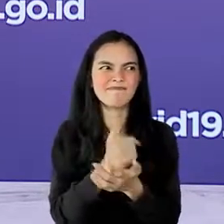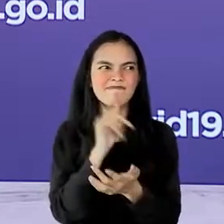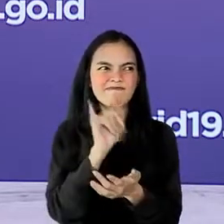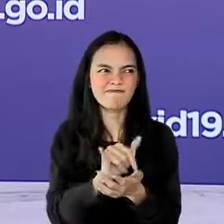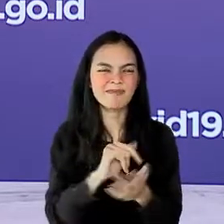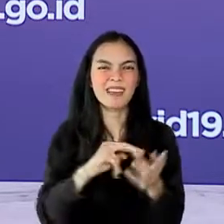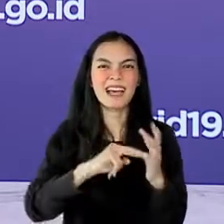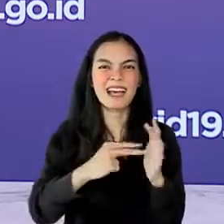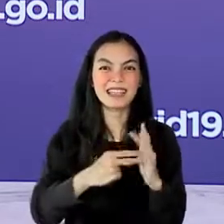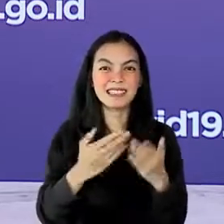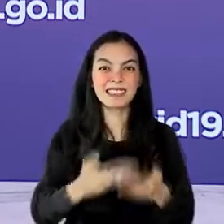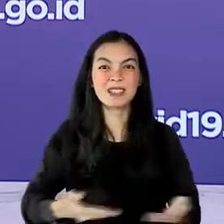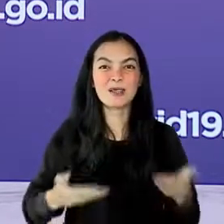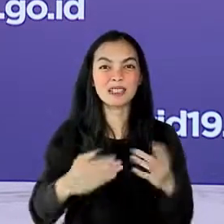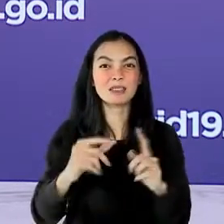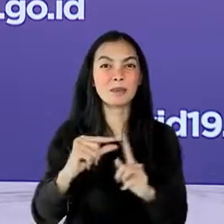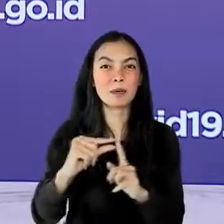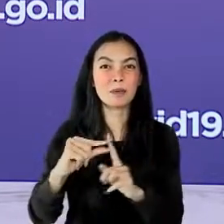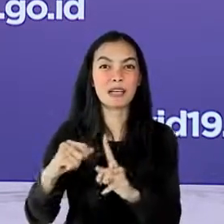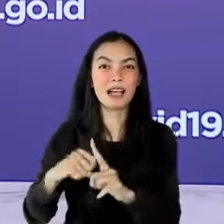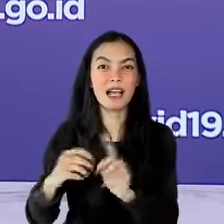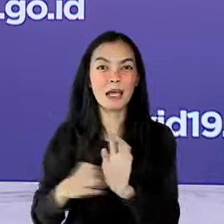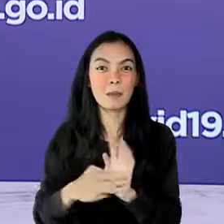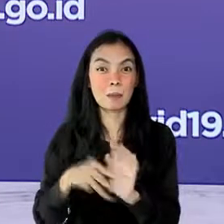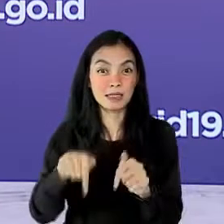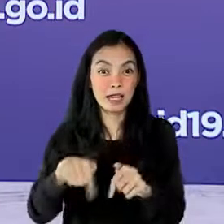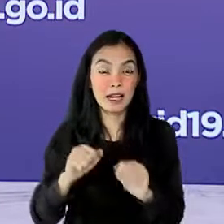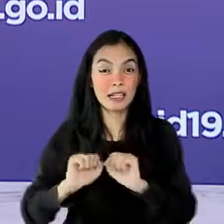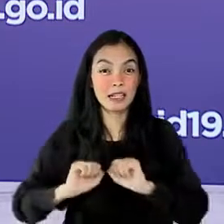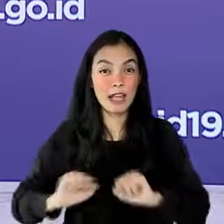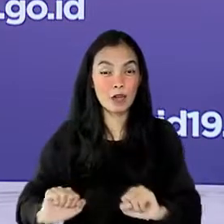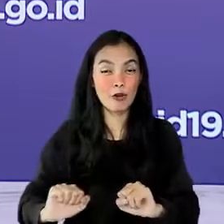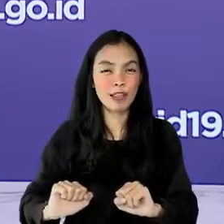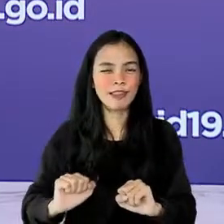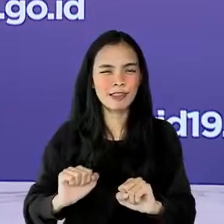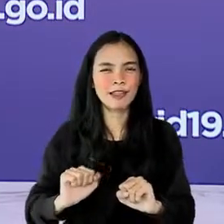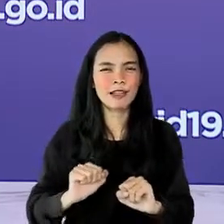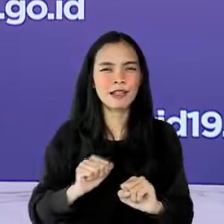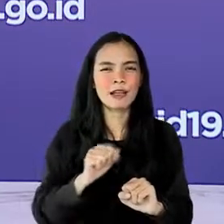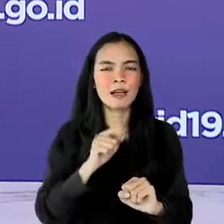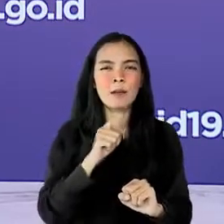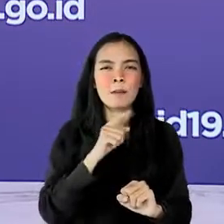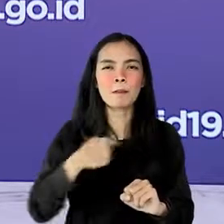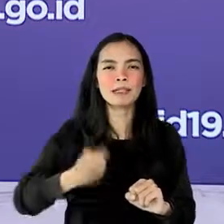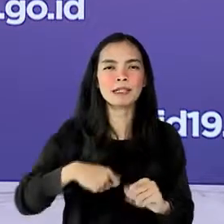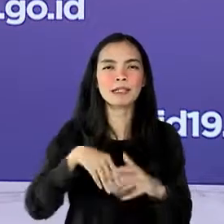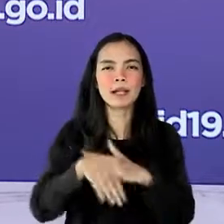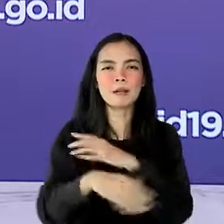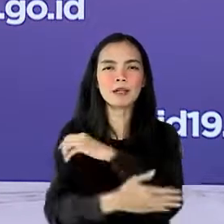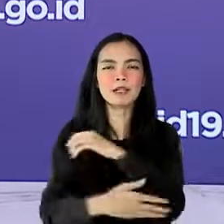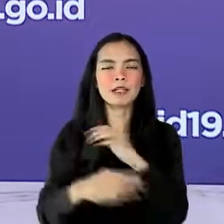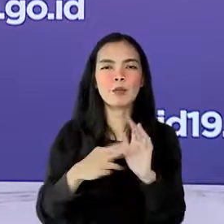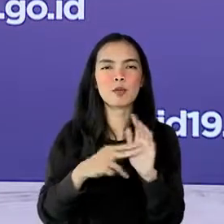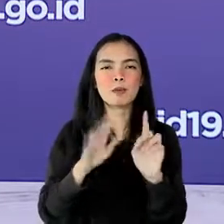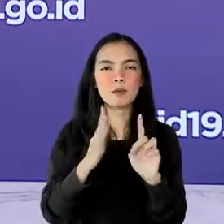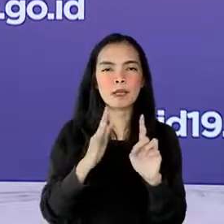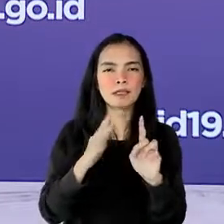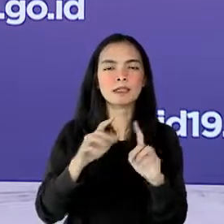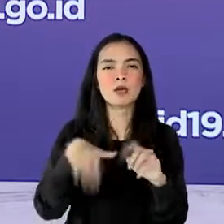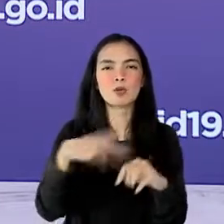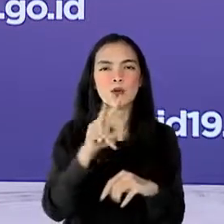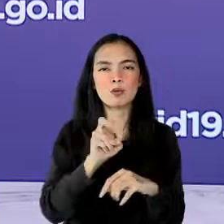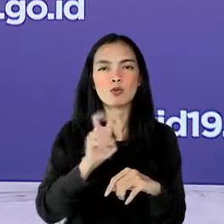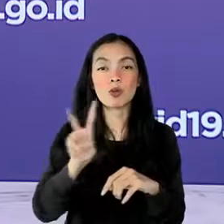oleh karena itu selama masa PPKM darurat menurut instruksi menteri dalam negeri nomor 15 tahun 2021